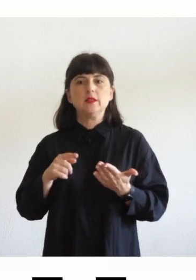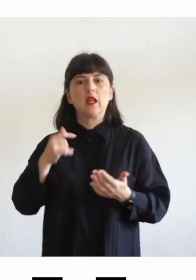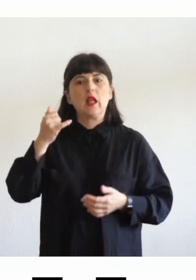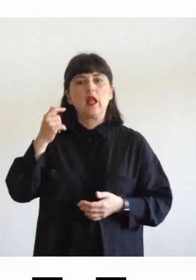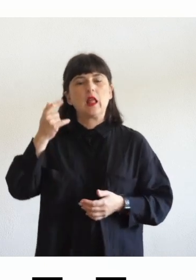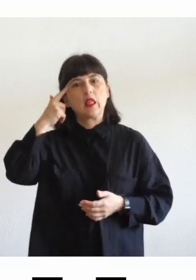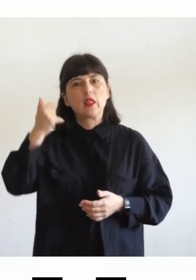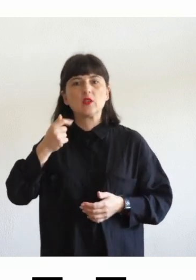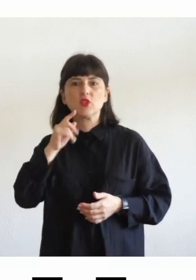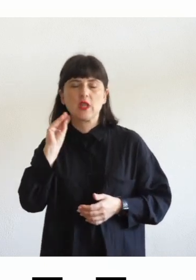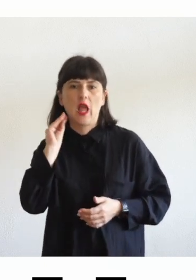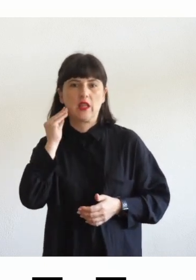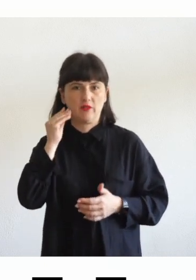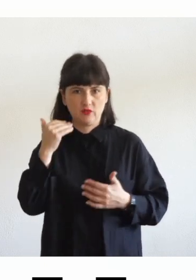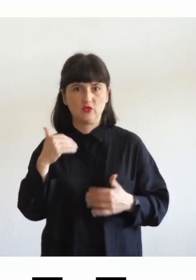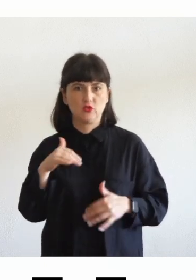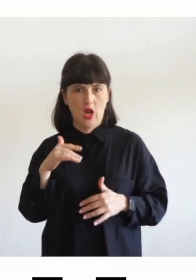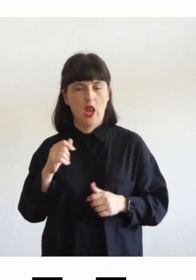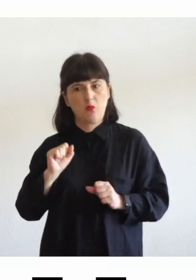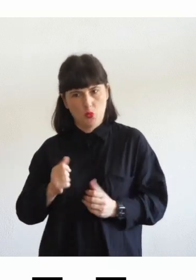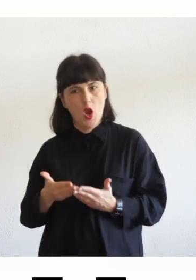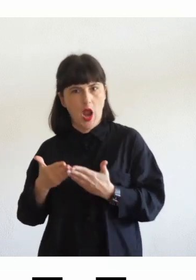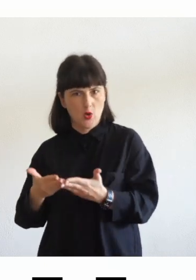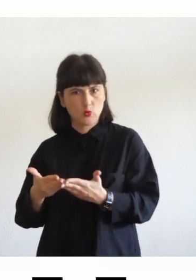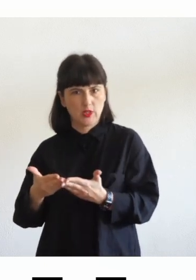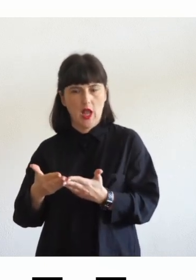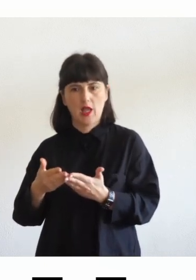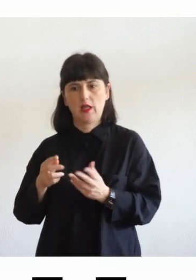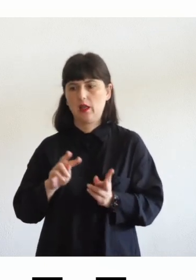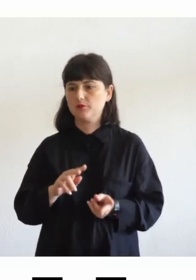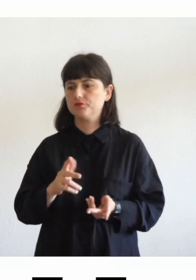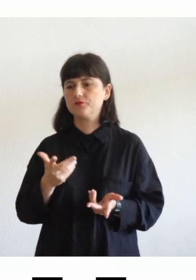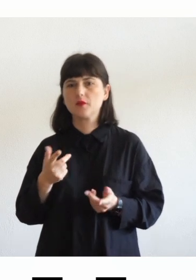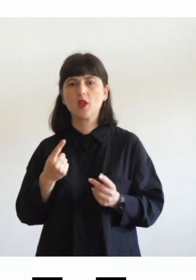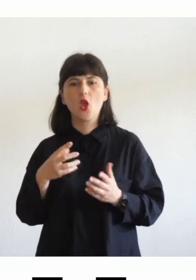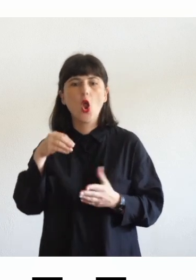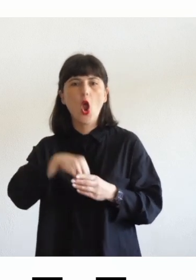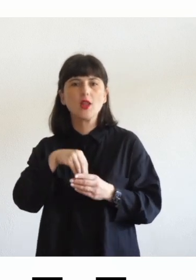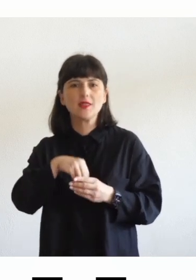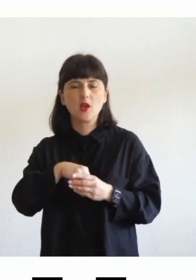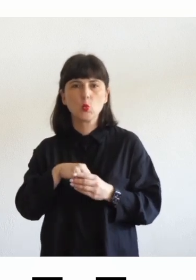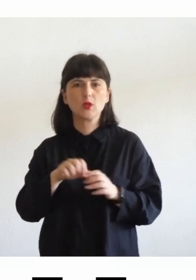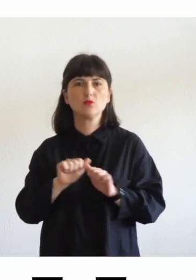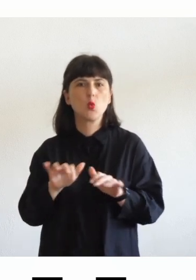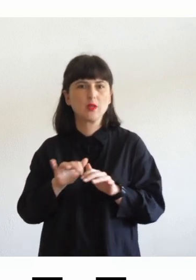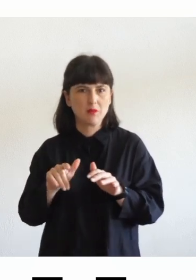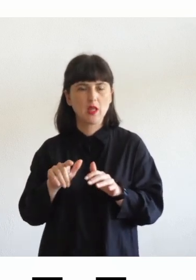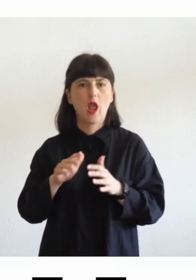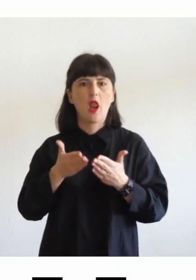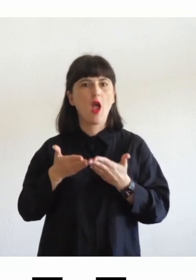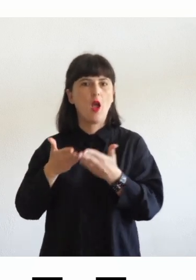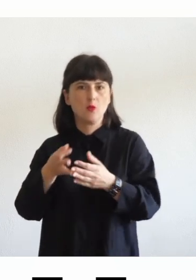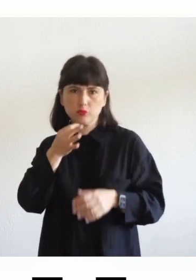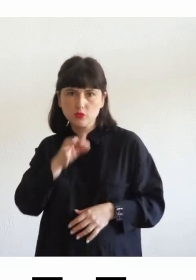artificiale può aiutare magari anche nella produzione di contenuti multimediali nel senso che